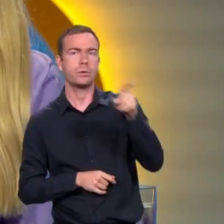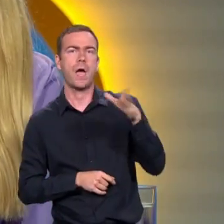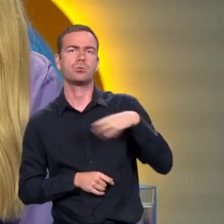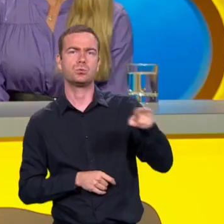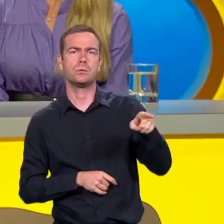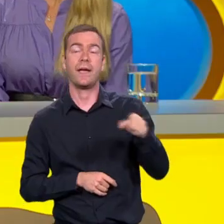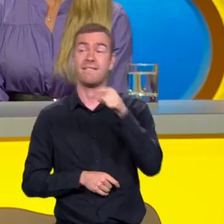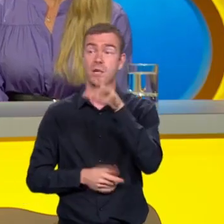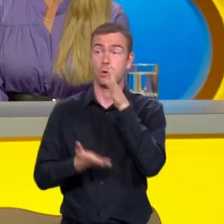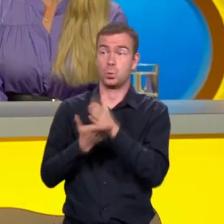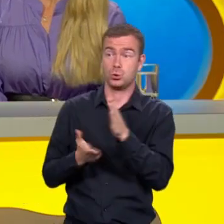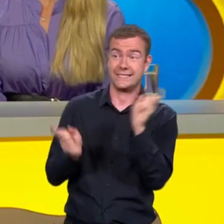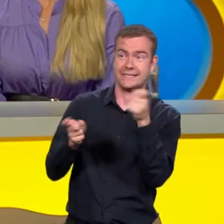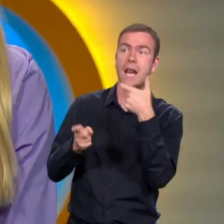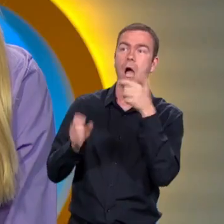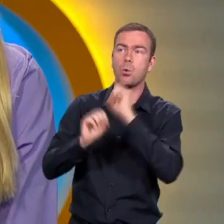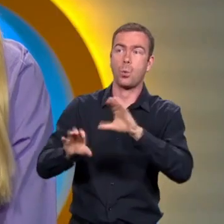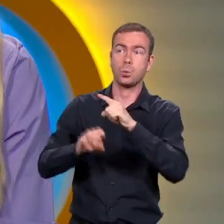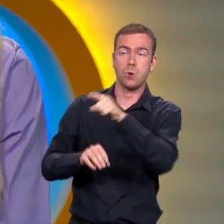Nepamatuji se. Takže to robíte dobré? Asi jo.